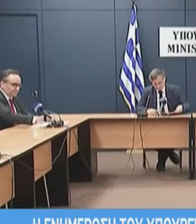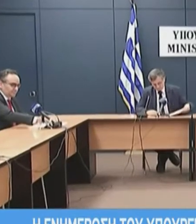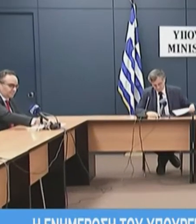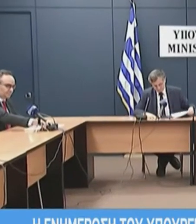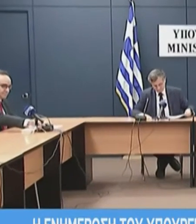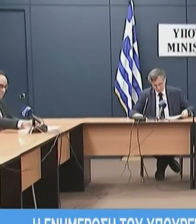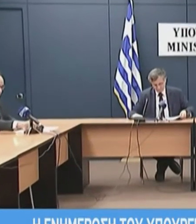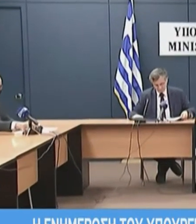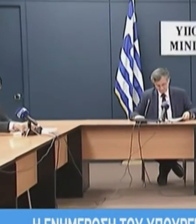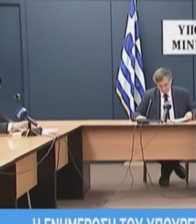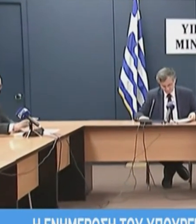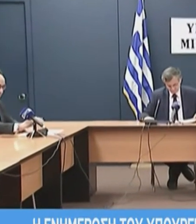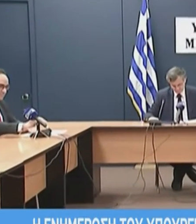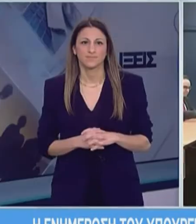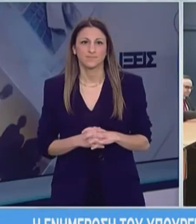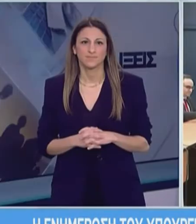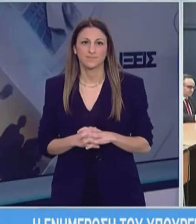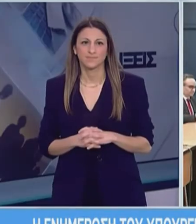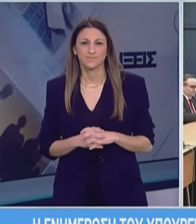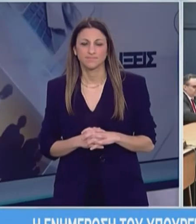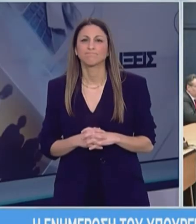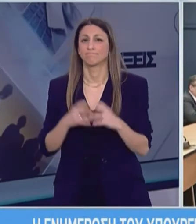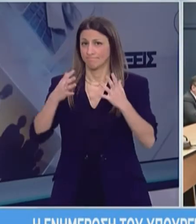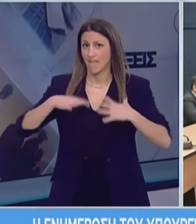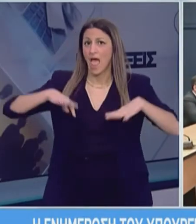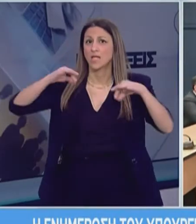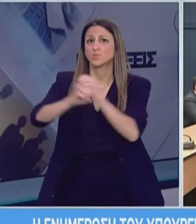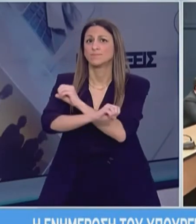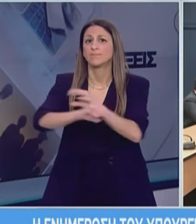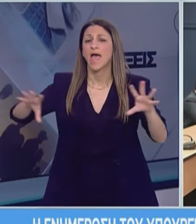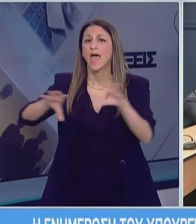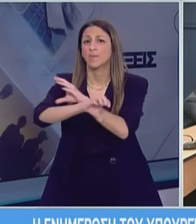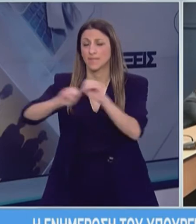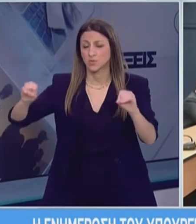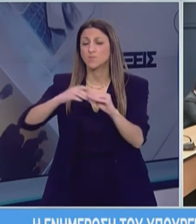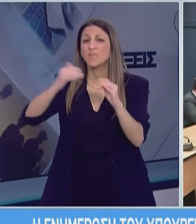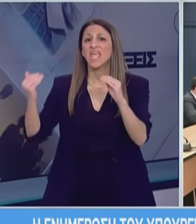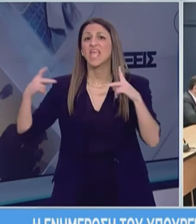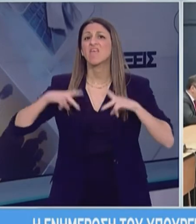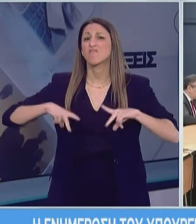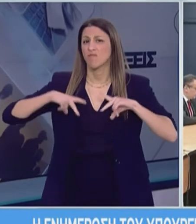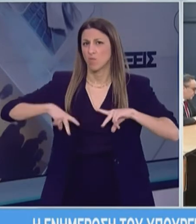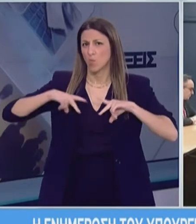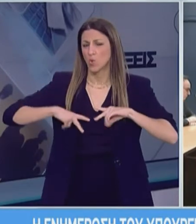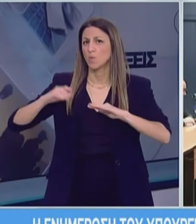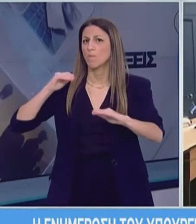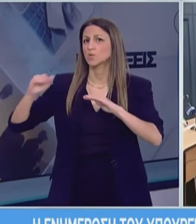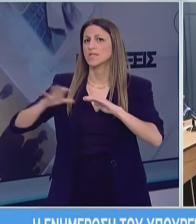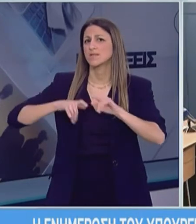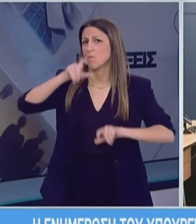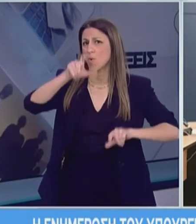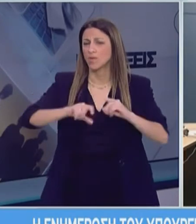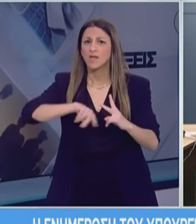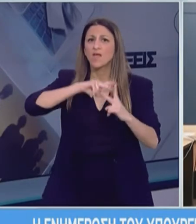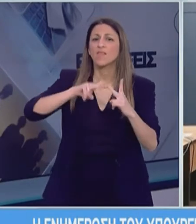Με μέρους από τον Υφυπουργό Πολιτικής Προστασίας και Διαχείρισης Κρίσεων, Νίκο Χαρδαλιά και τον εκπρόσωπο του Υπουργείου για το Νέο Κορονοϊό, καθηγητής Σωτηρί Τσιόδρα,